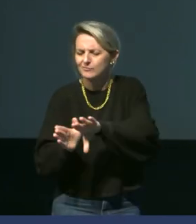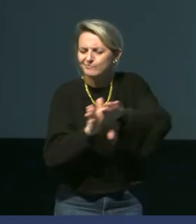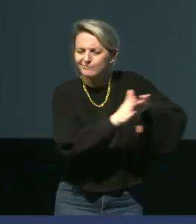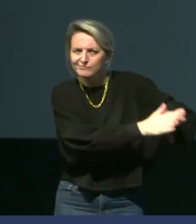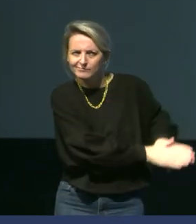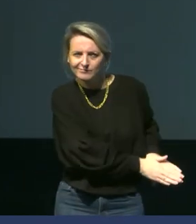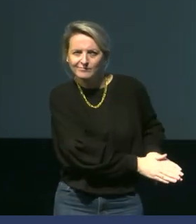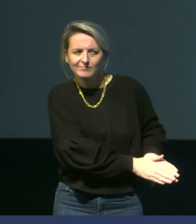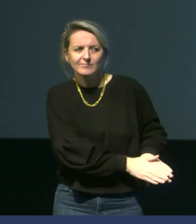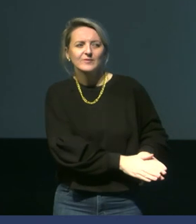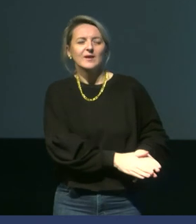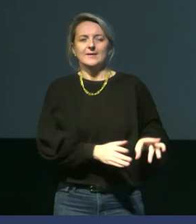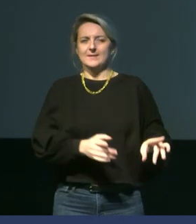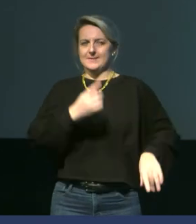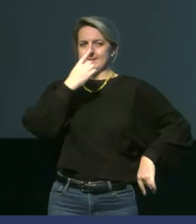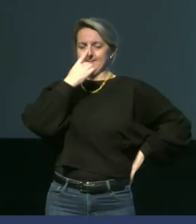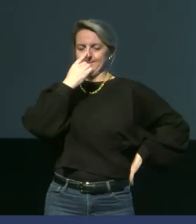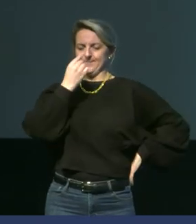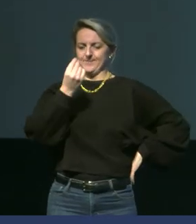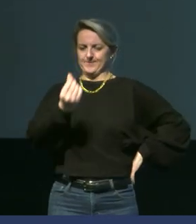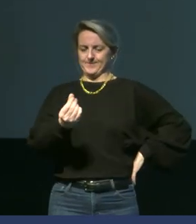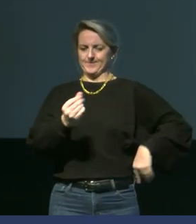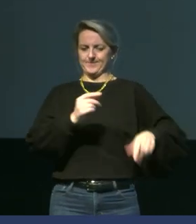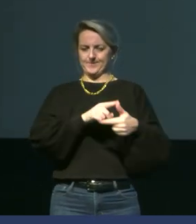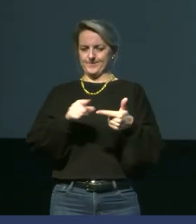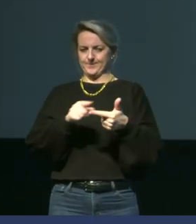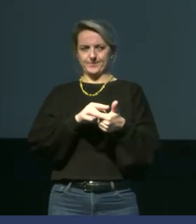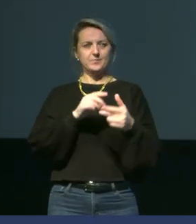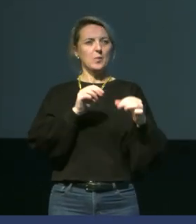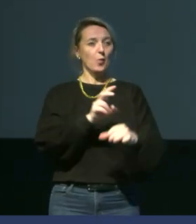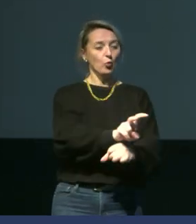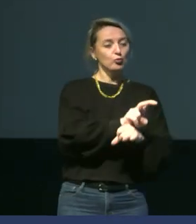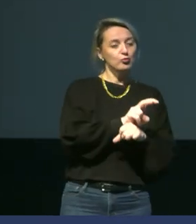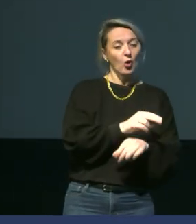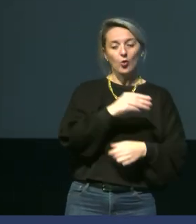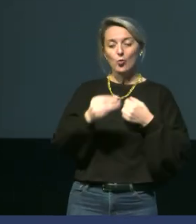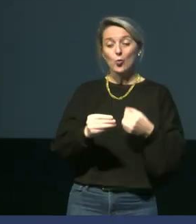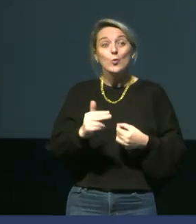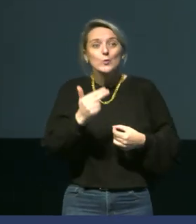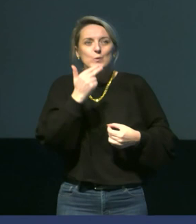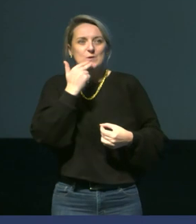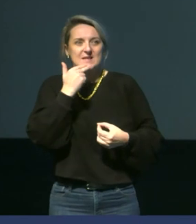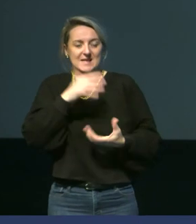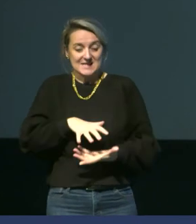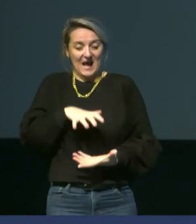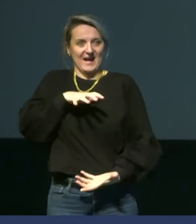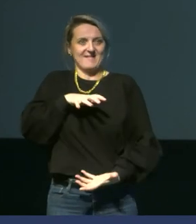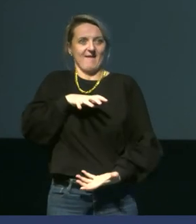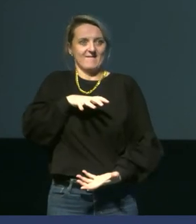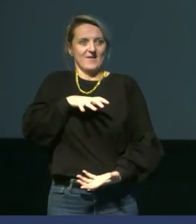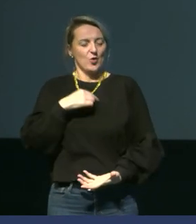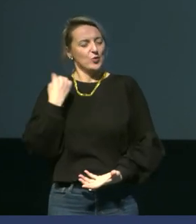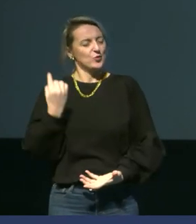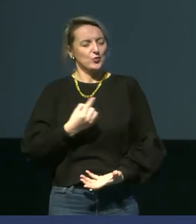hypothèses qui parlent de stocker ou de mobiliser au niveau des réserves, de finalement faire appel tout le temps